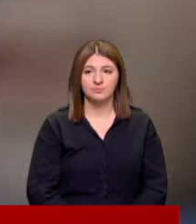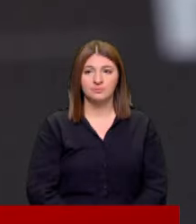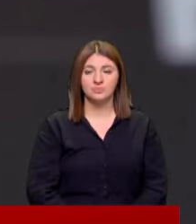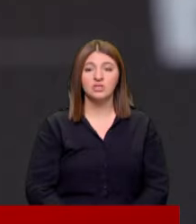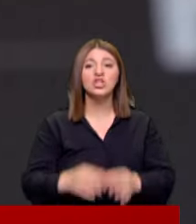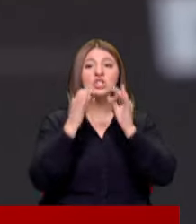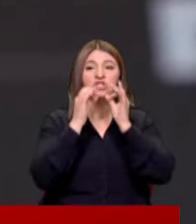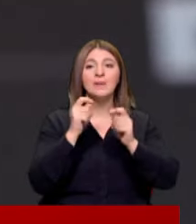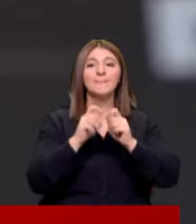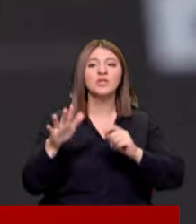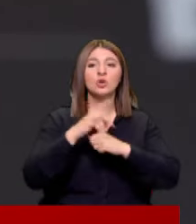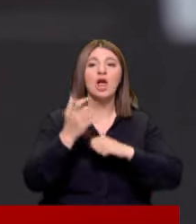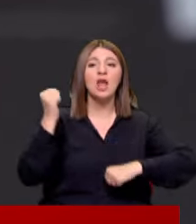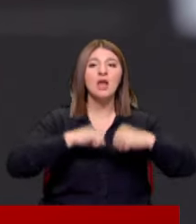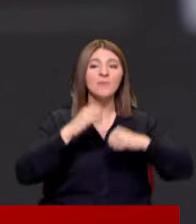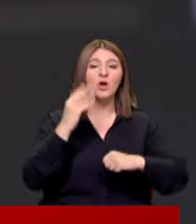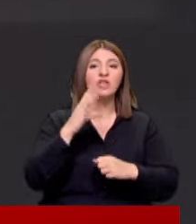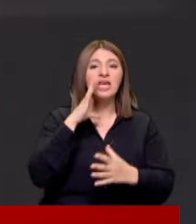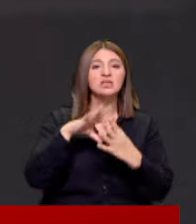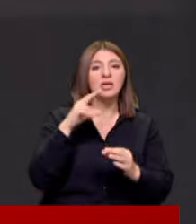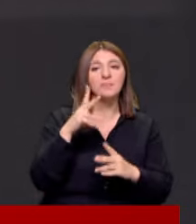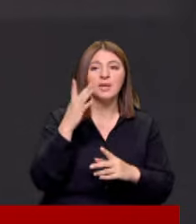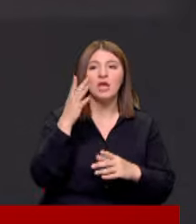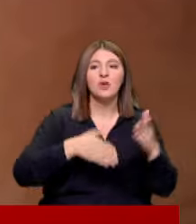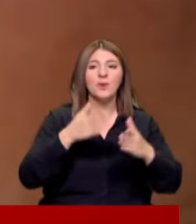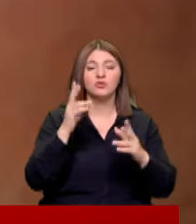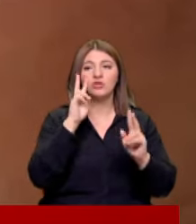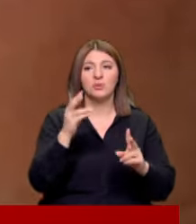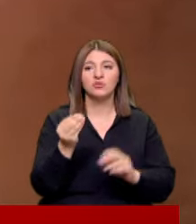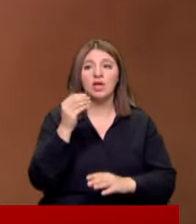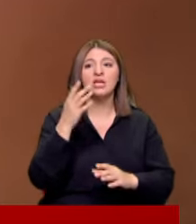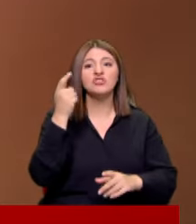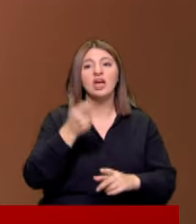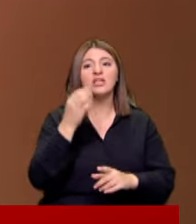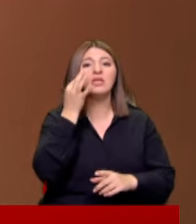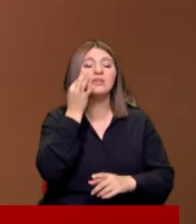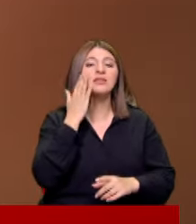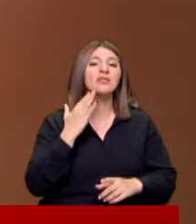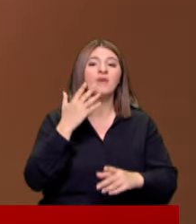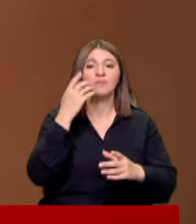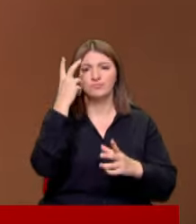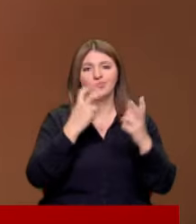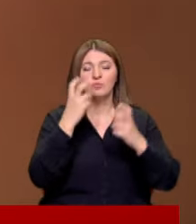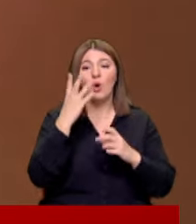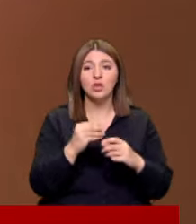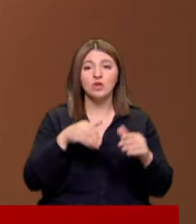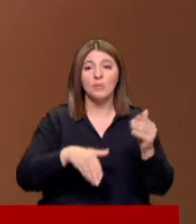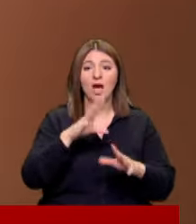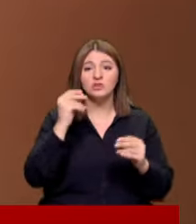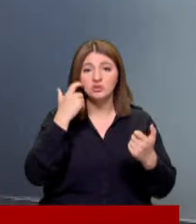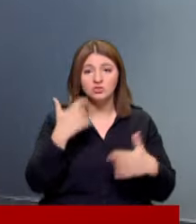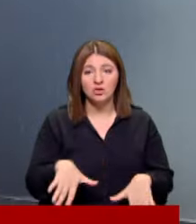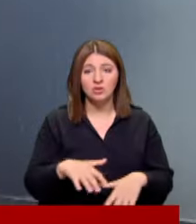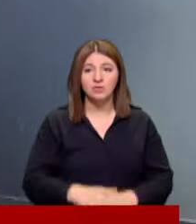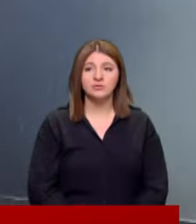Çin batı ülkelerine rakip olacak insansı robotları görücüye çıkardı Gerçekçi cilt ve ifadelere sahip robotlar herkese hayrete